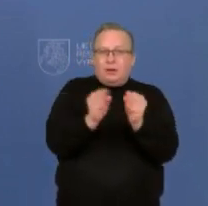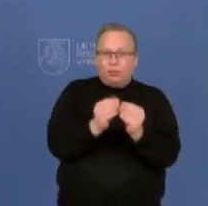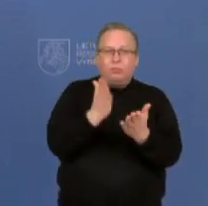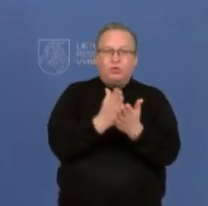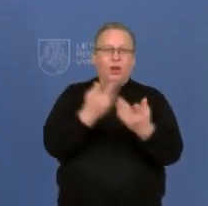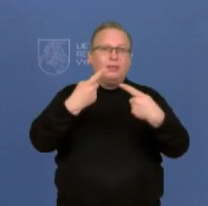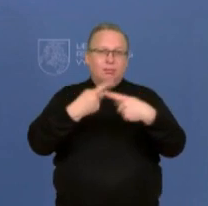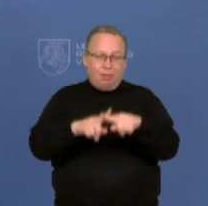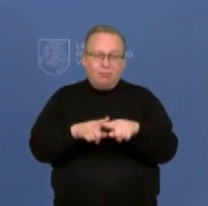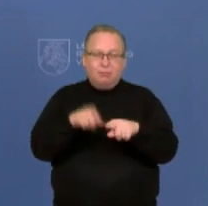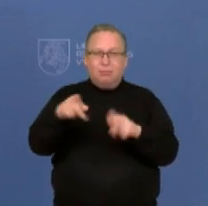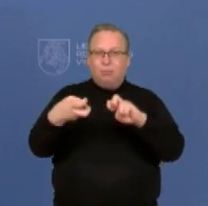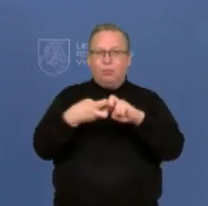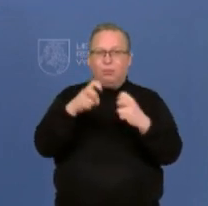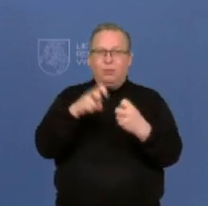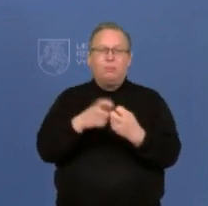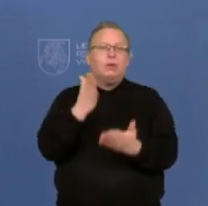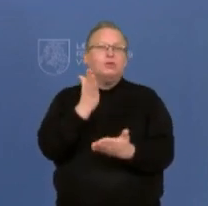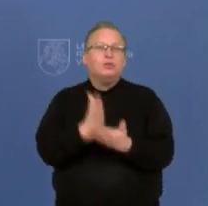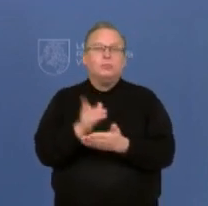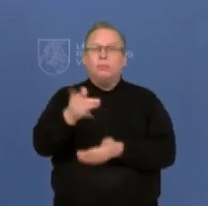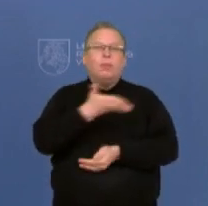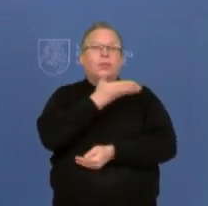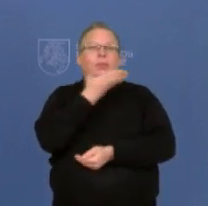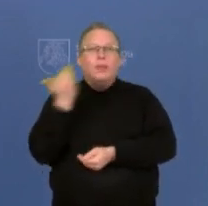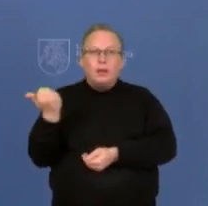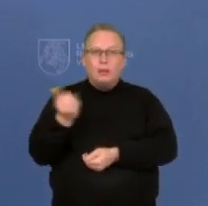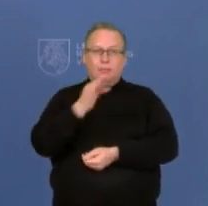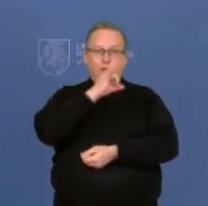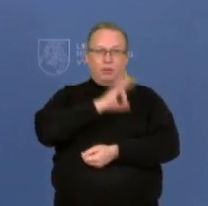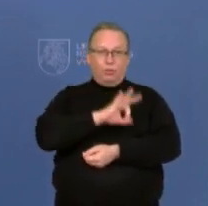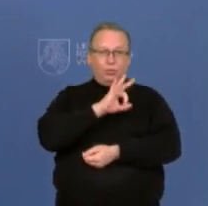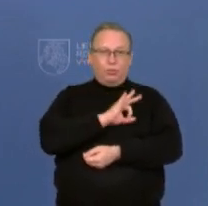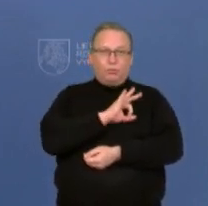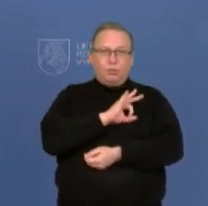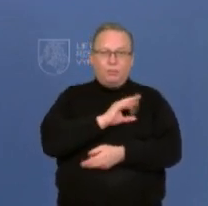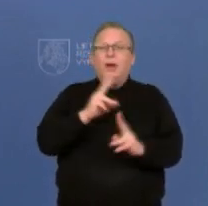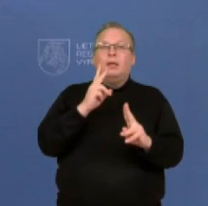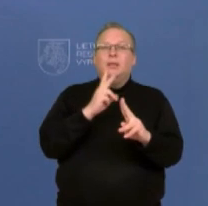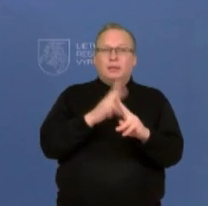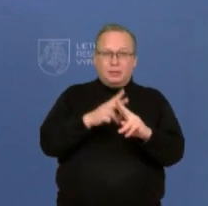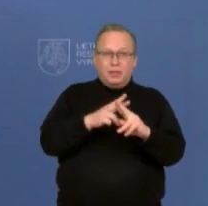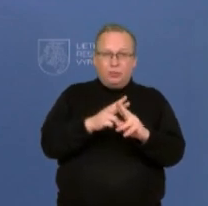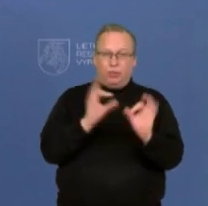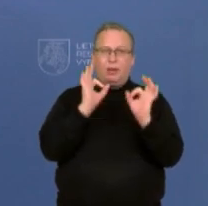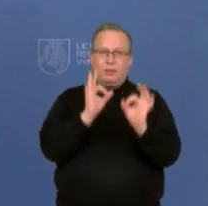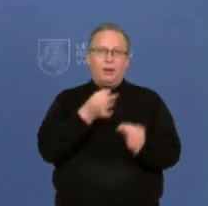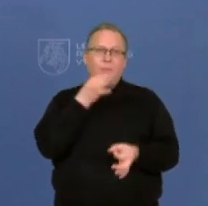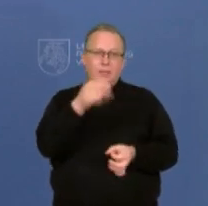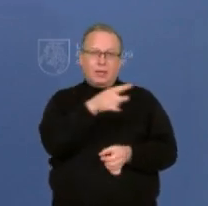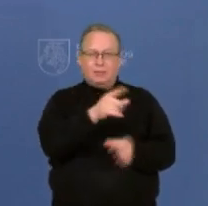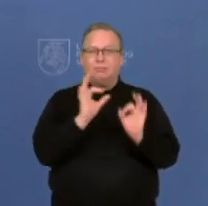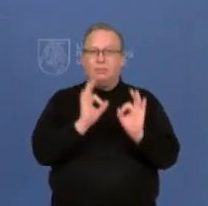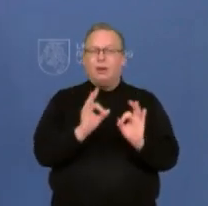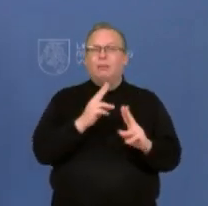techniškai problematiškas ir jis nėra naudojamas ir lygos užtvirtinimui. Na, apie vaikus kalbant.